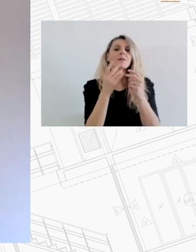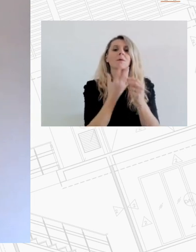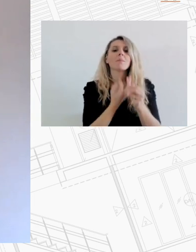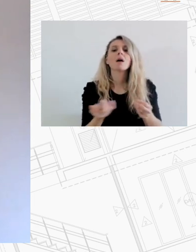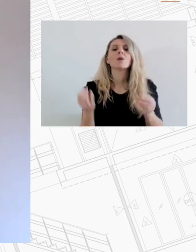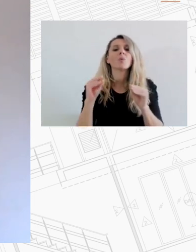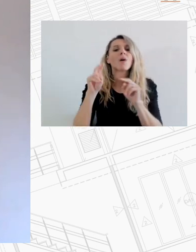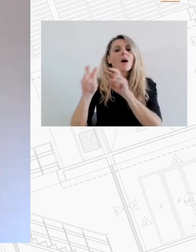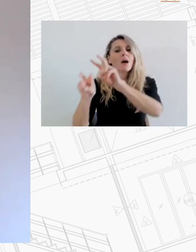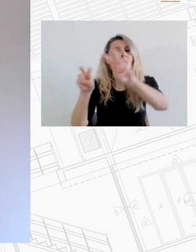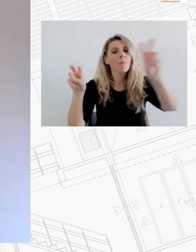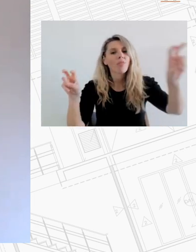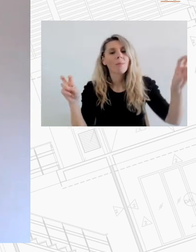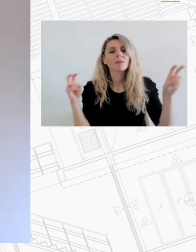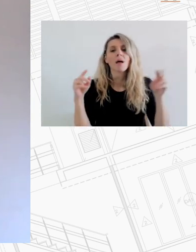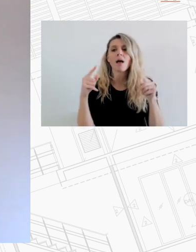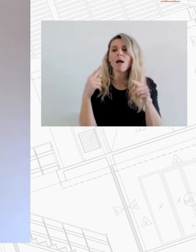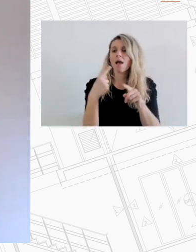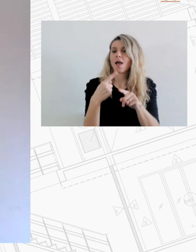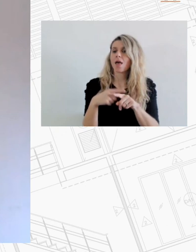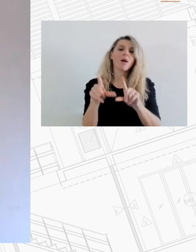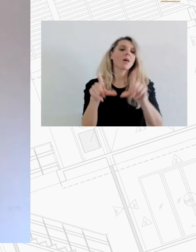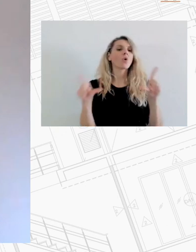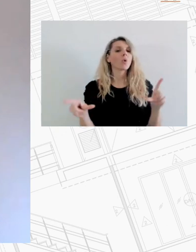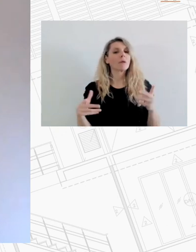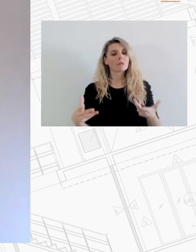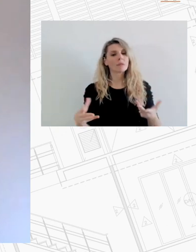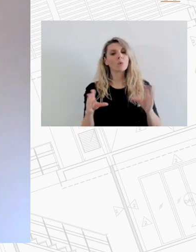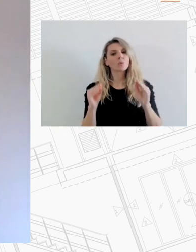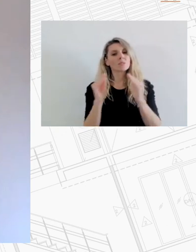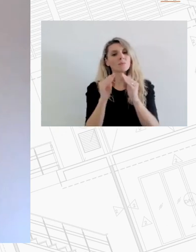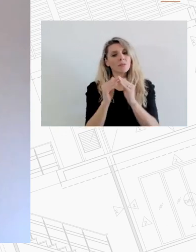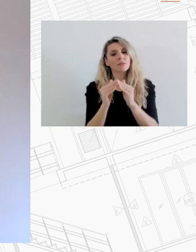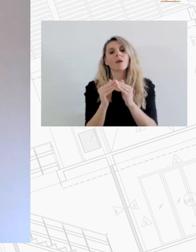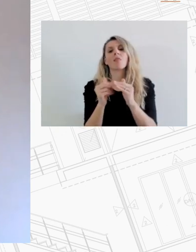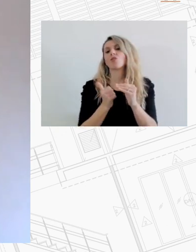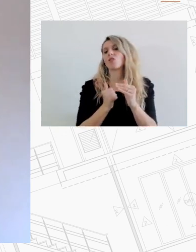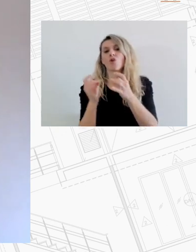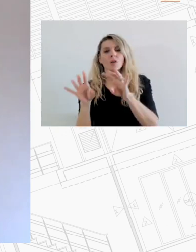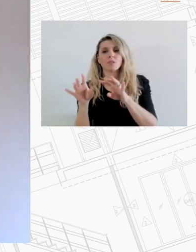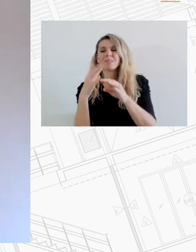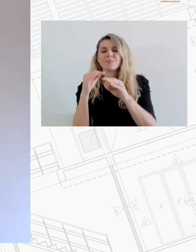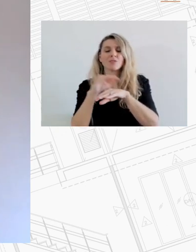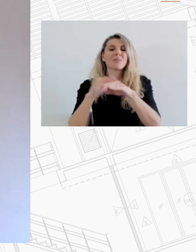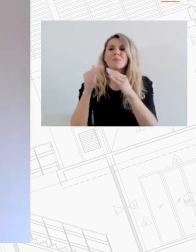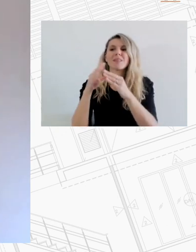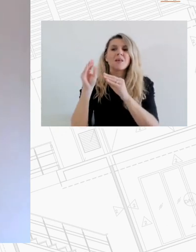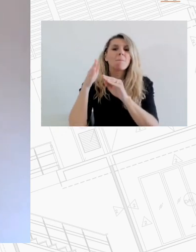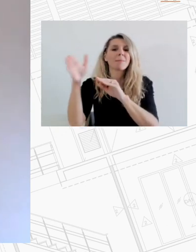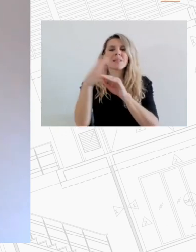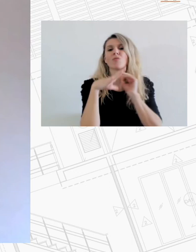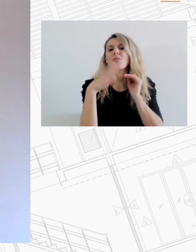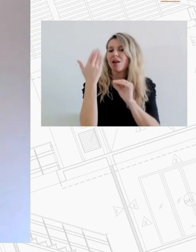αποθέματος που υπάρχουν στην Ελλάδα και της κατάστασης που υπάρχει κάτι εδώ το επόμενο βήμα θα είναι η χάραξη μιας